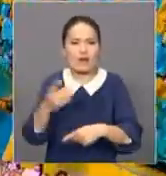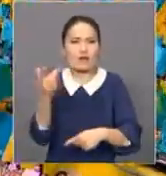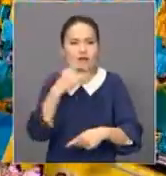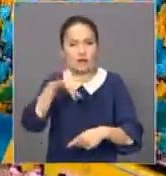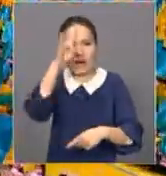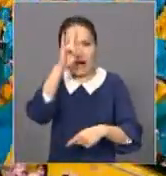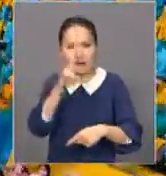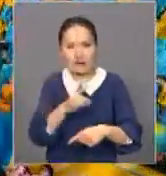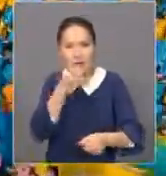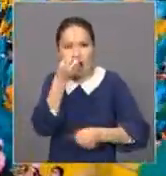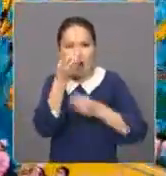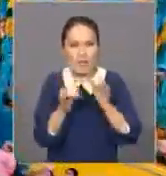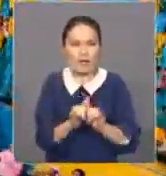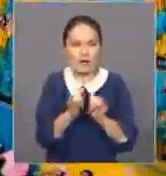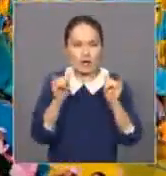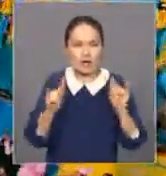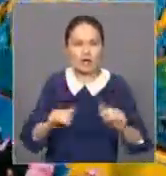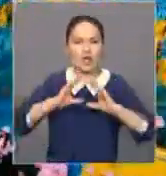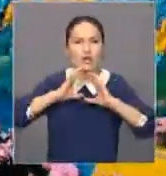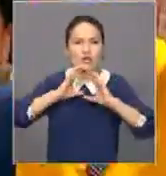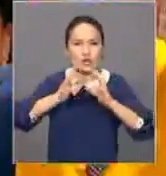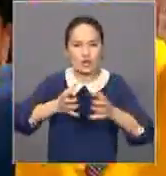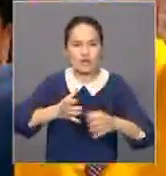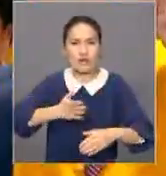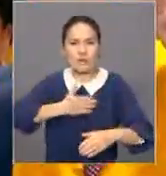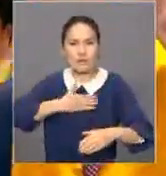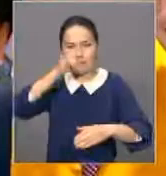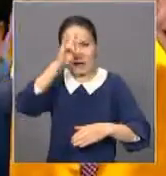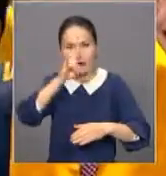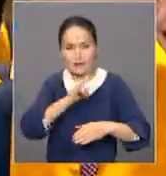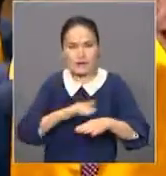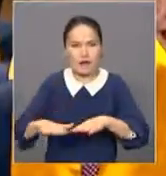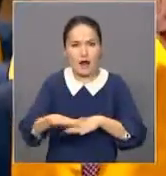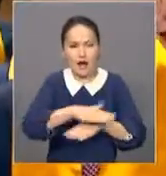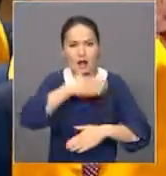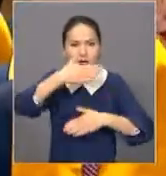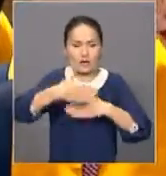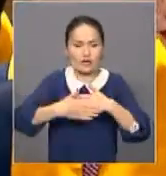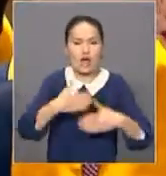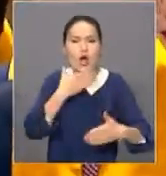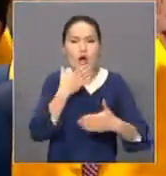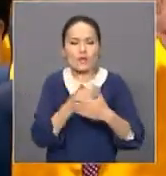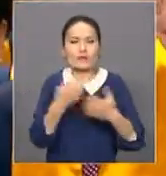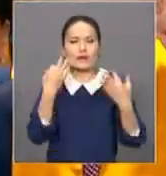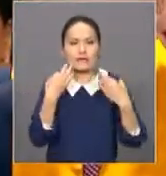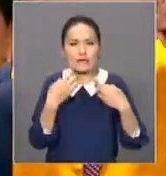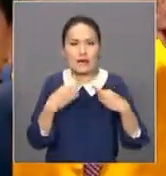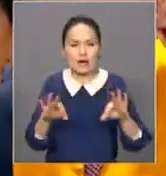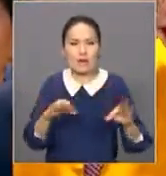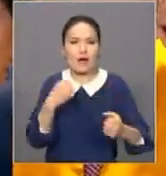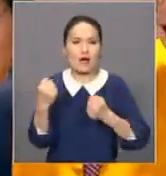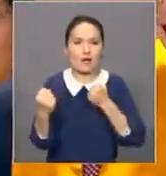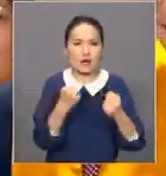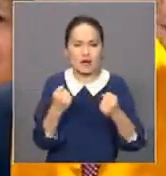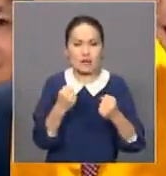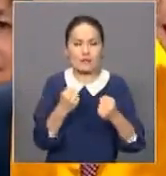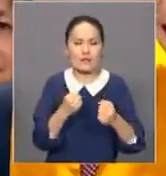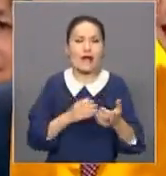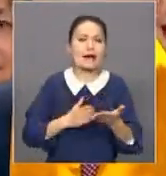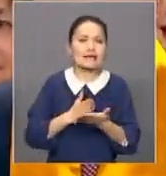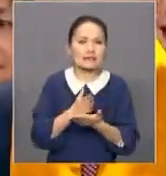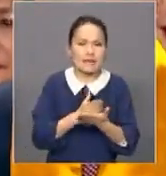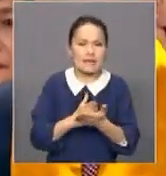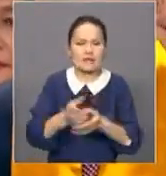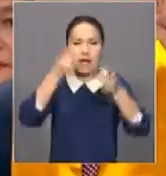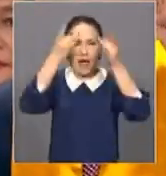Біз дүние жүзінің алдында тағыда бір өзіміздің демократылық тұғырымызды, біздің саяси